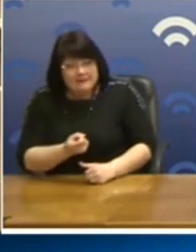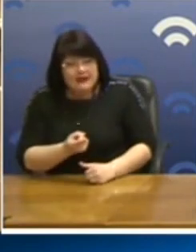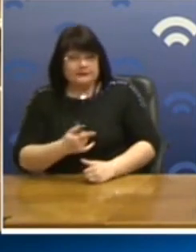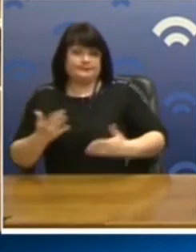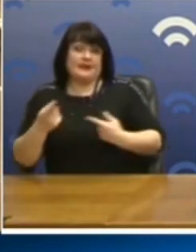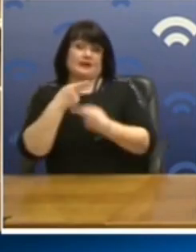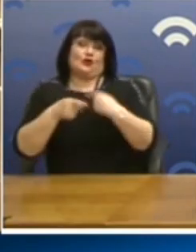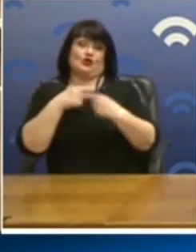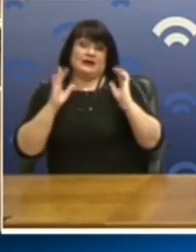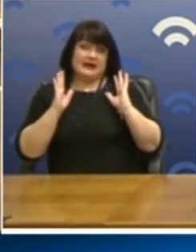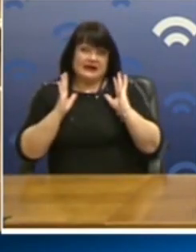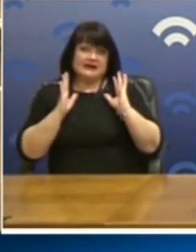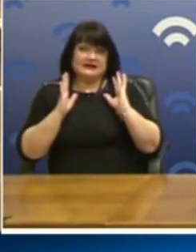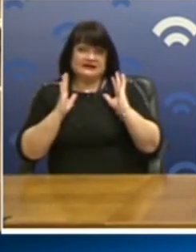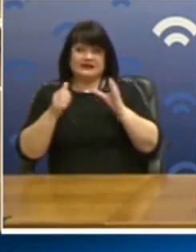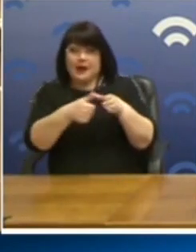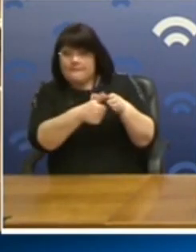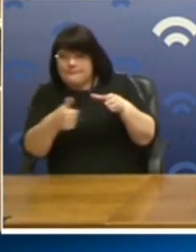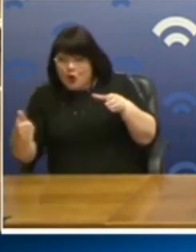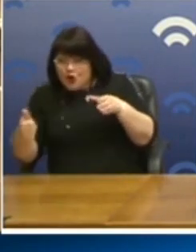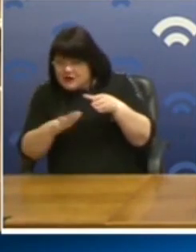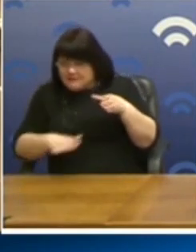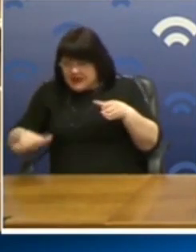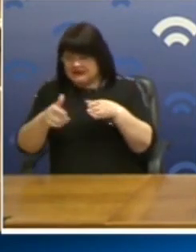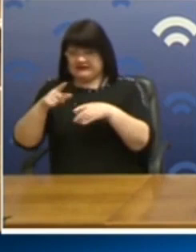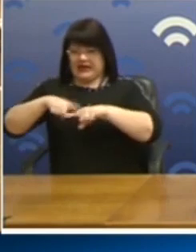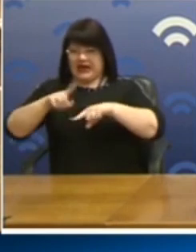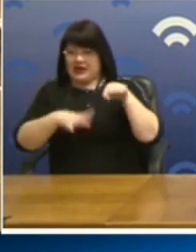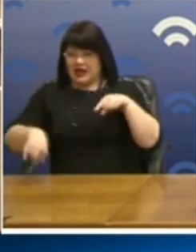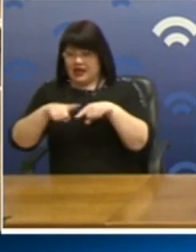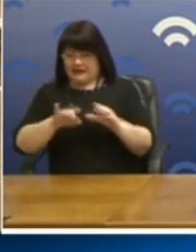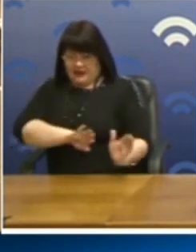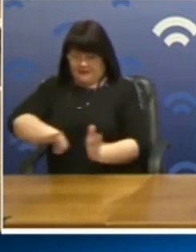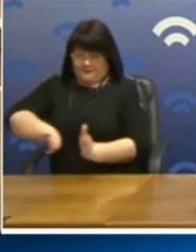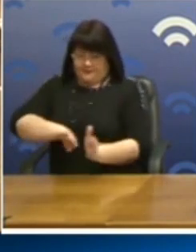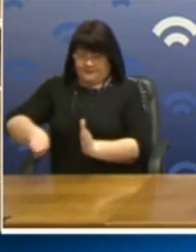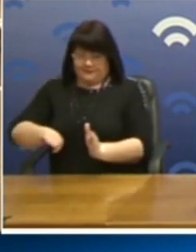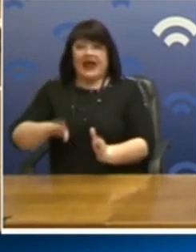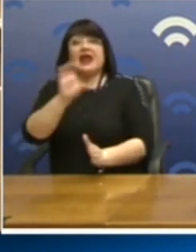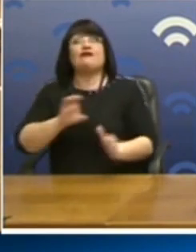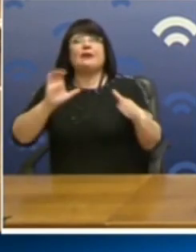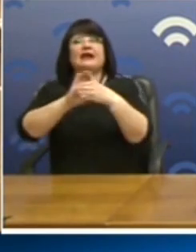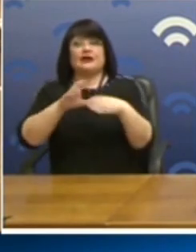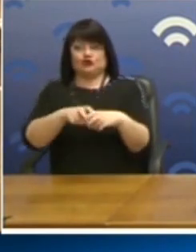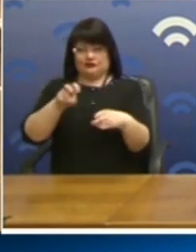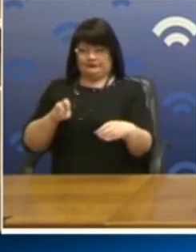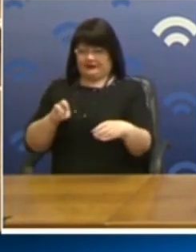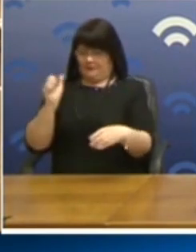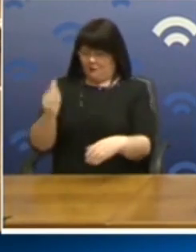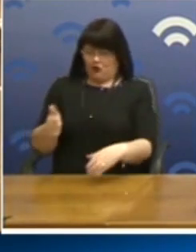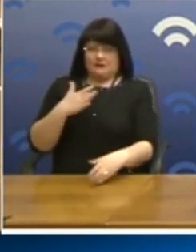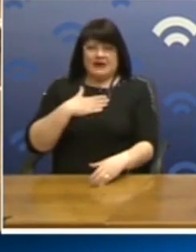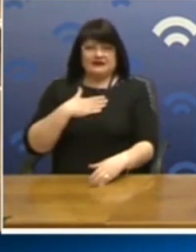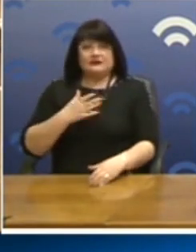απομόνωση του λαού της Ελλάδας που θα έρθει αν βγούμε έξω από την Ευρωπαϊκή Ένωση τώρα